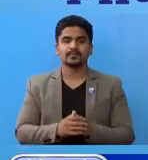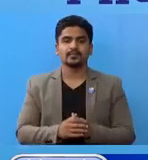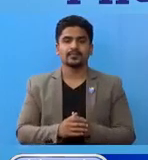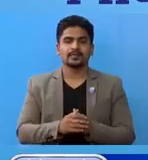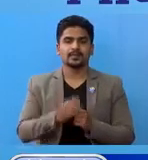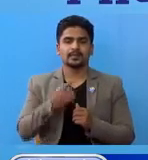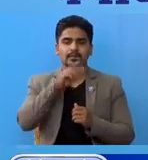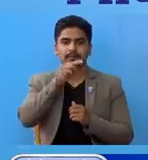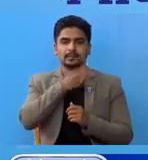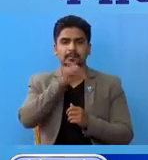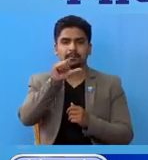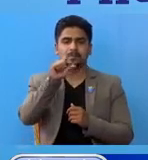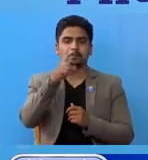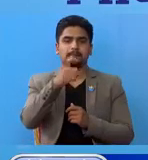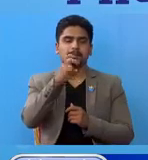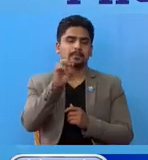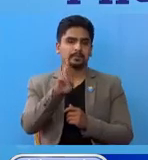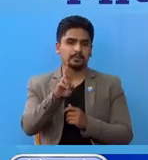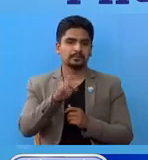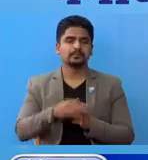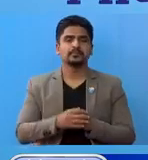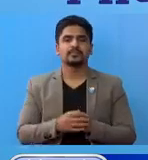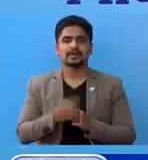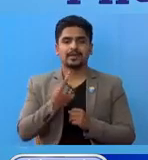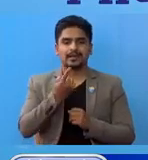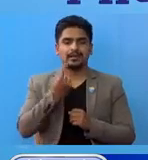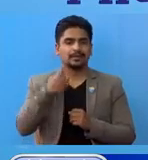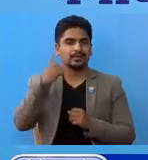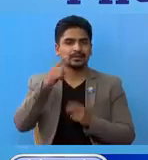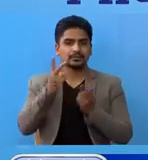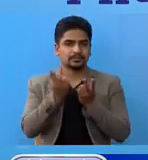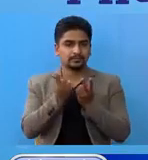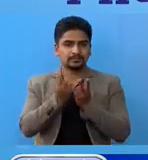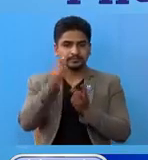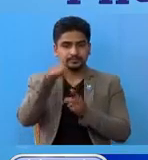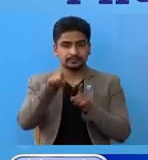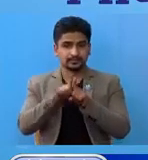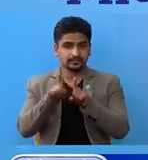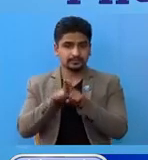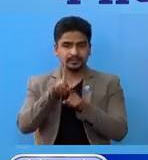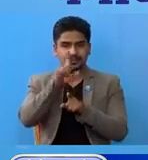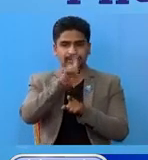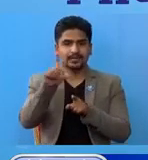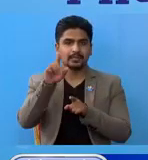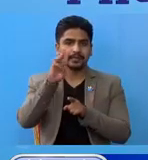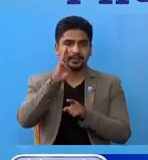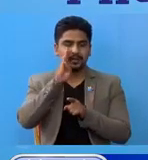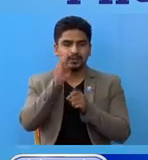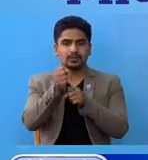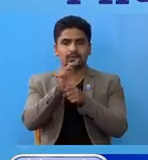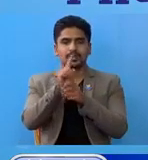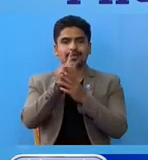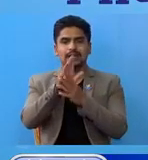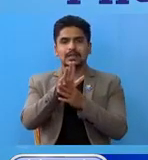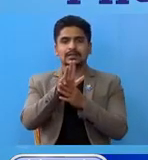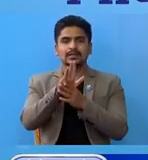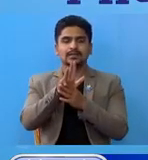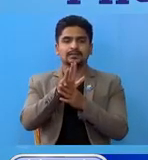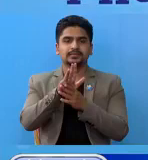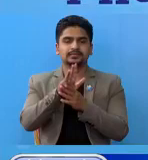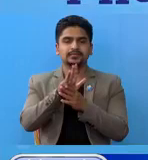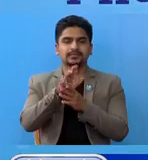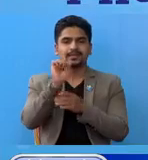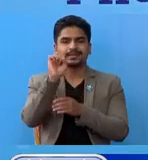मों प्राध्यपक डाट्य जागे शुरुगाउतम। हामी हरेक दिन जस्ते ही आज पनी नेपाल मां COVID-19 को